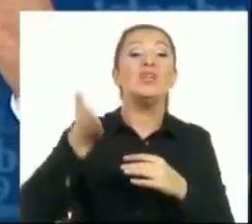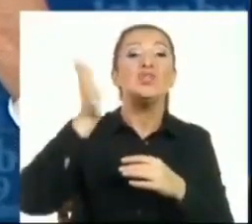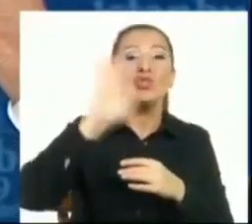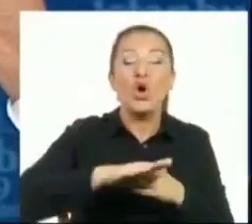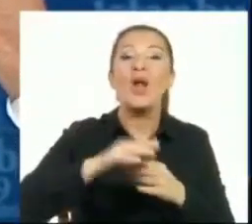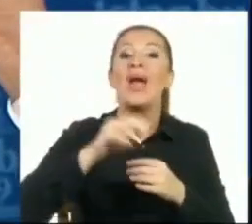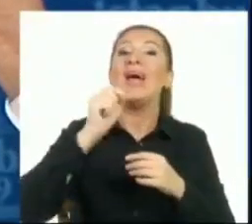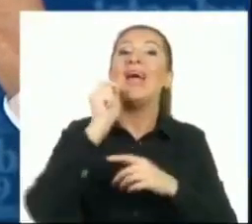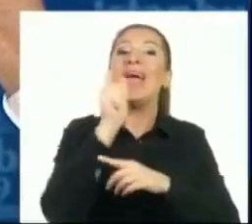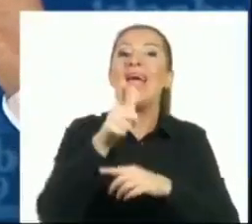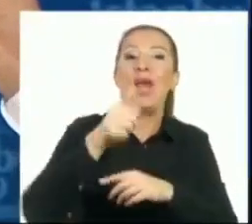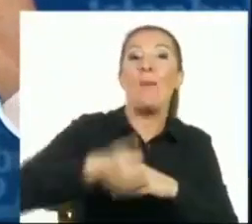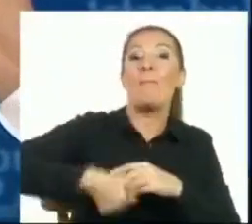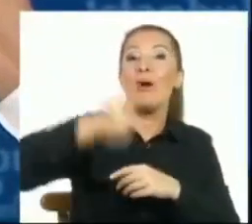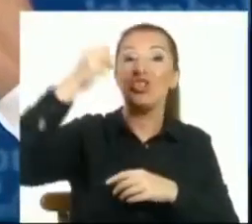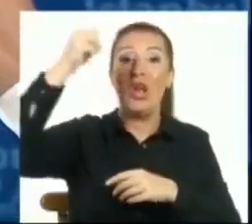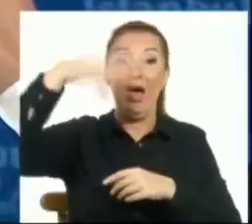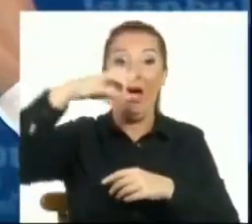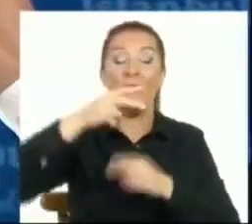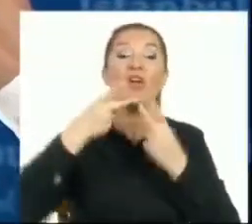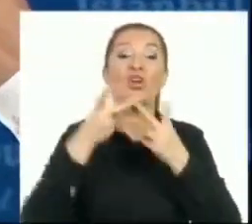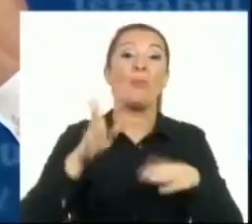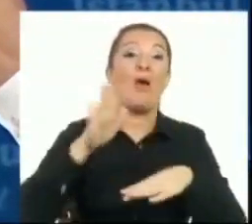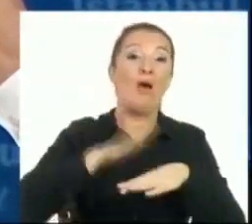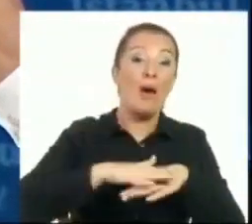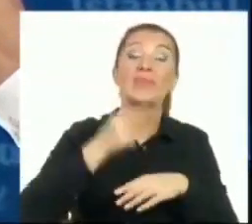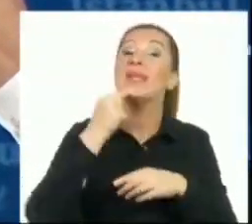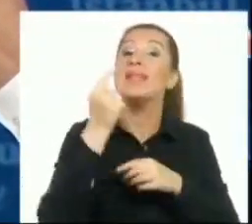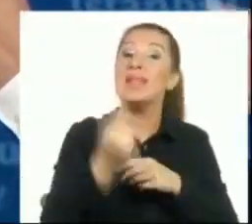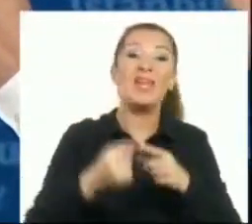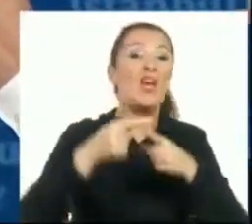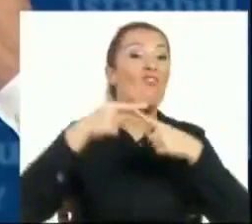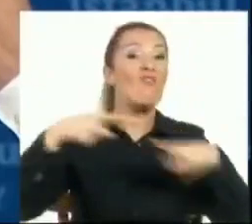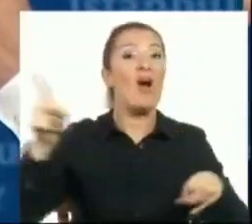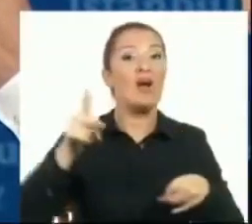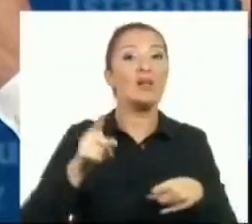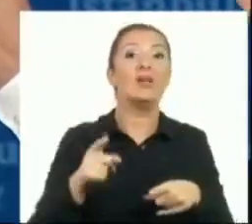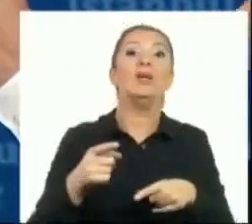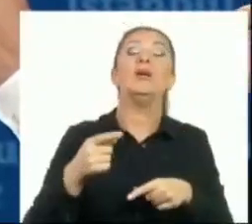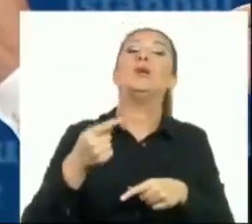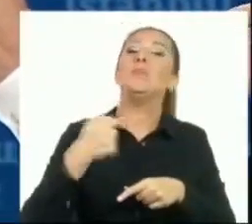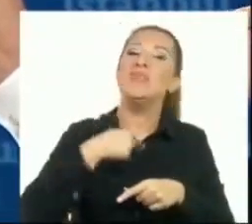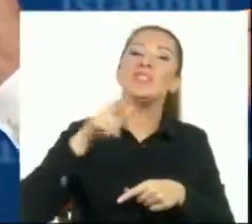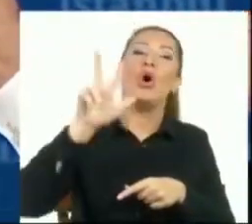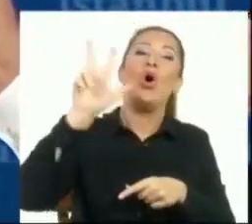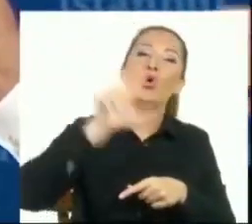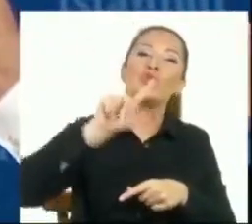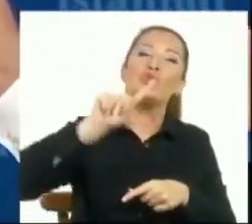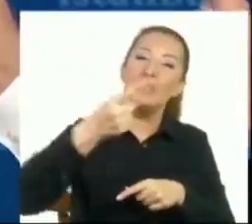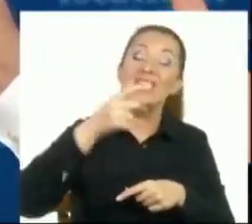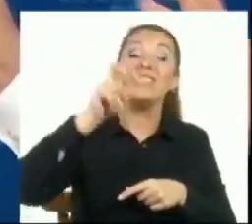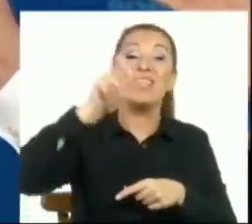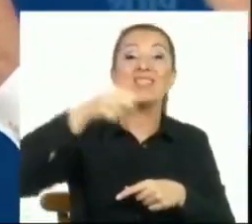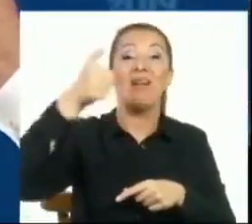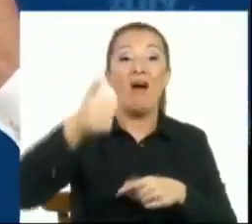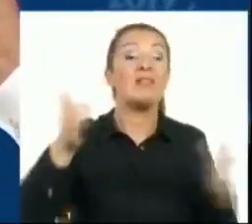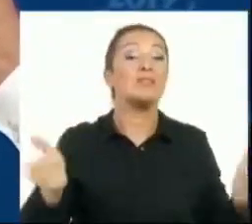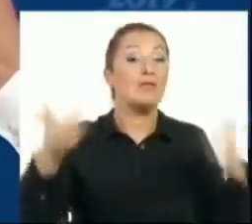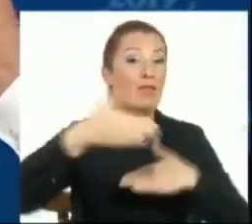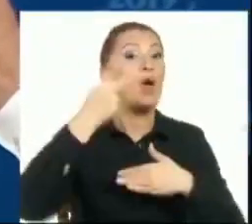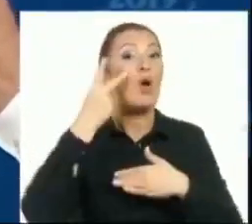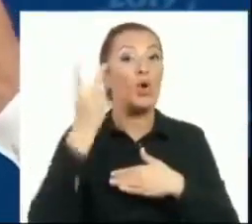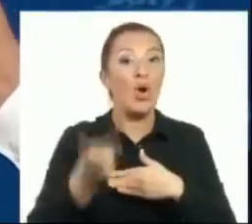Parti adına açıklama yaptı. Dedi ki fark biz 30.086 sandığa göre